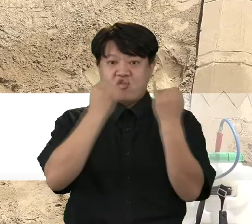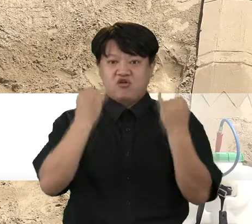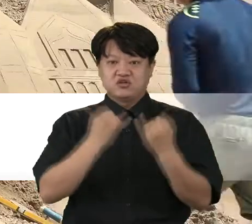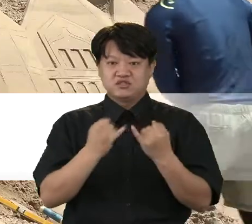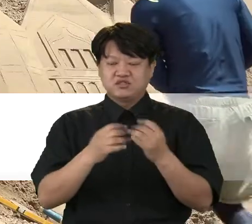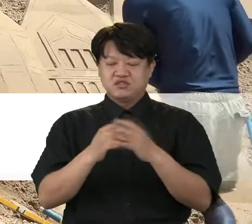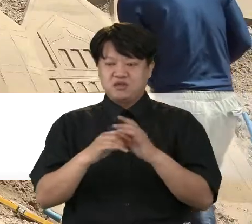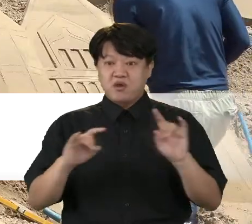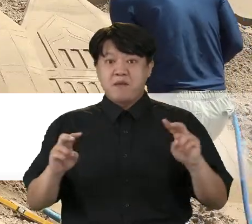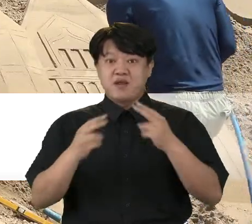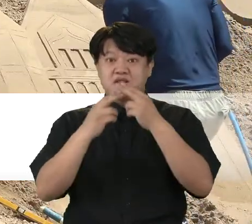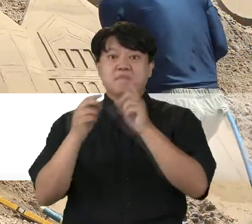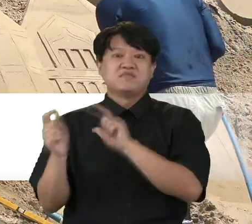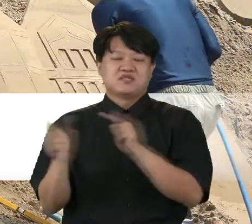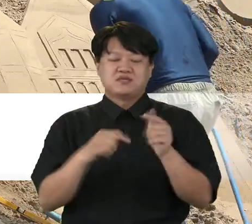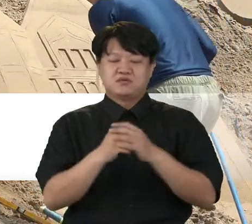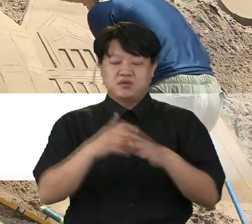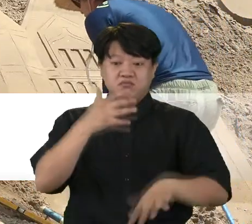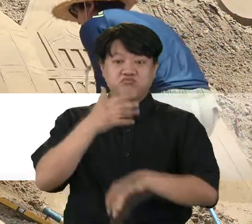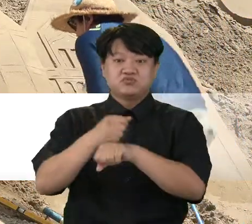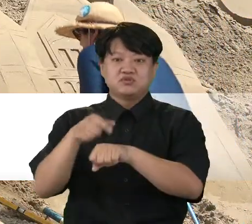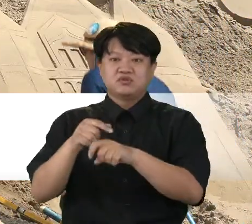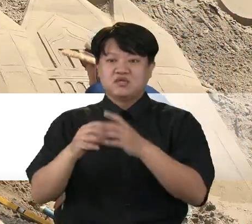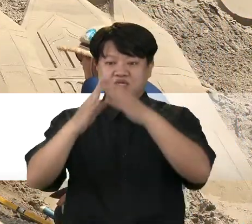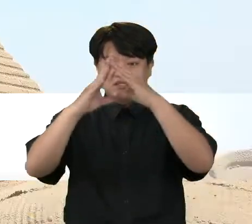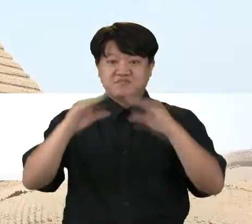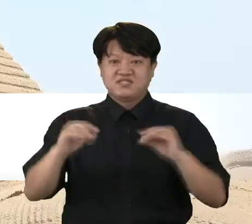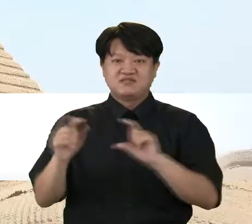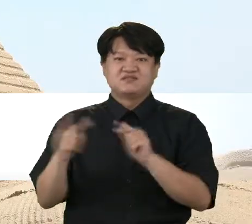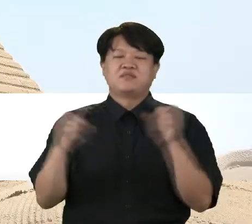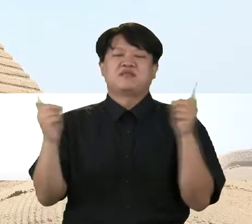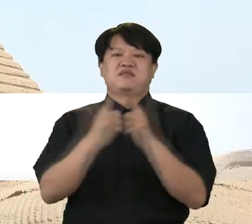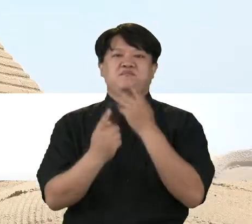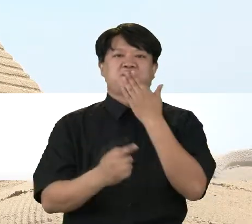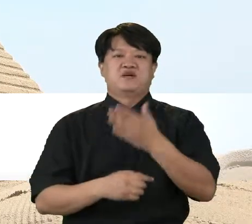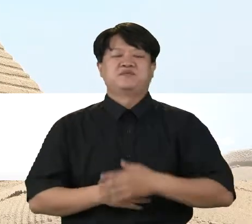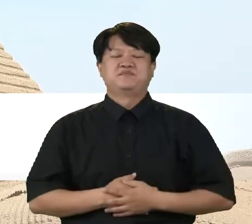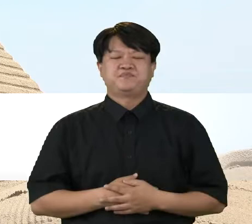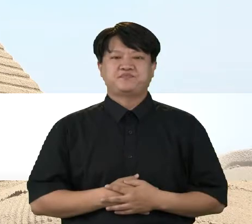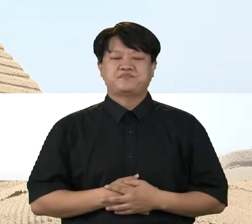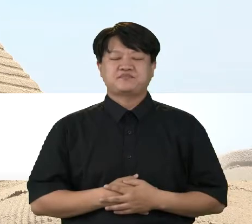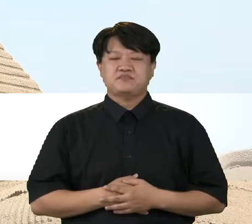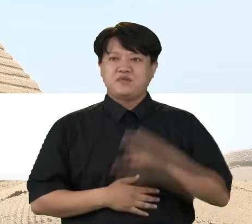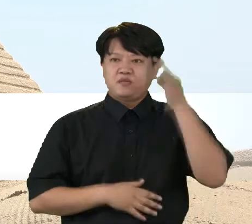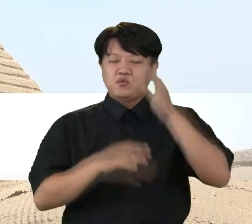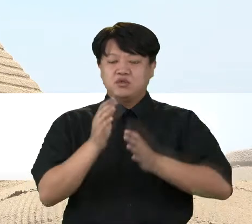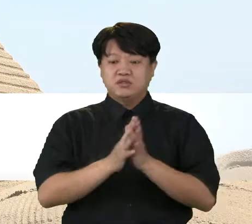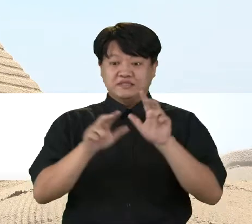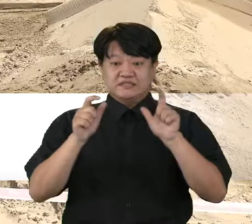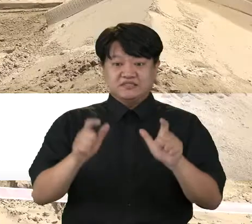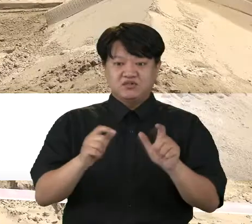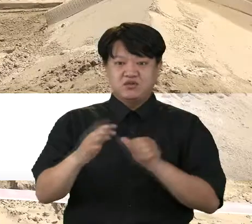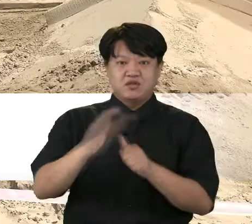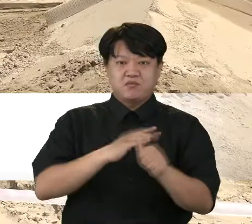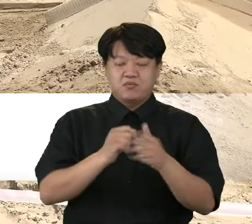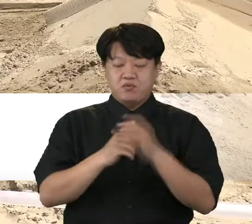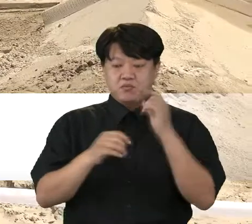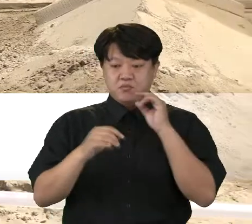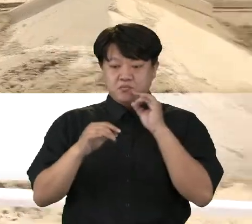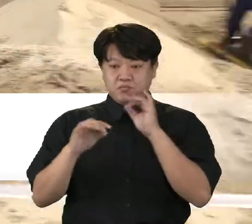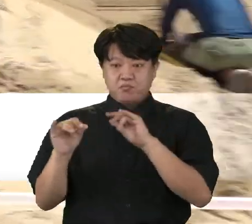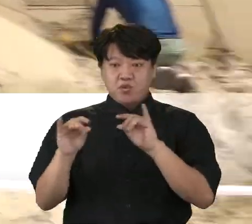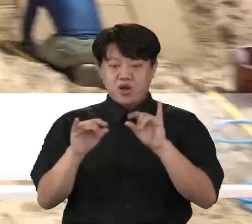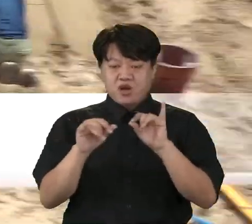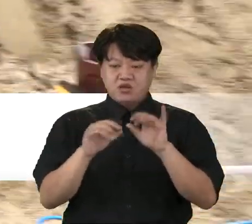프랑스의 에펠탑 등이며, 서부 작품으로는 이집트의 피라미드 등을 만날 수 있습니다. 포항시는 지역의 대표